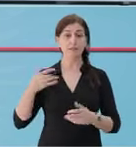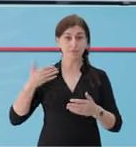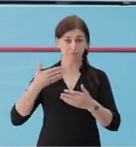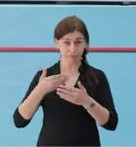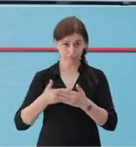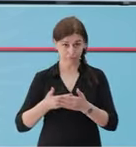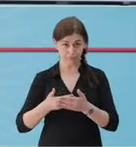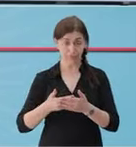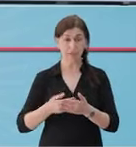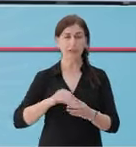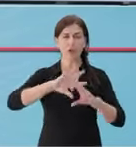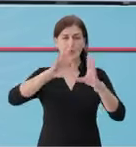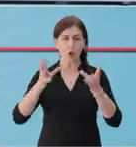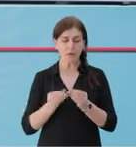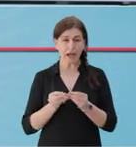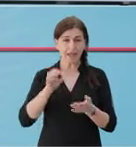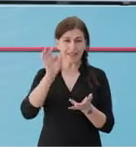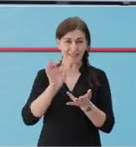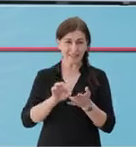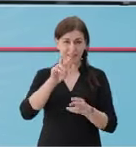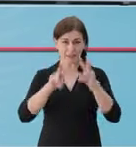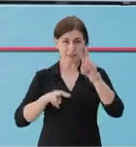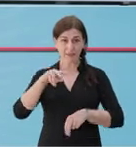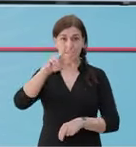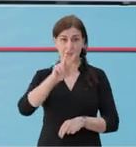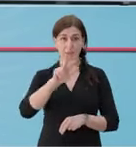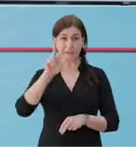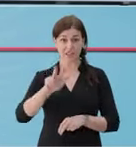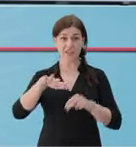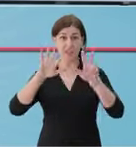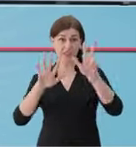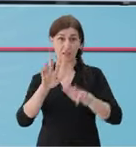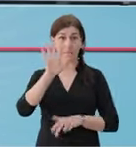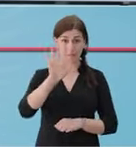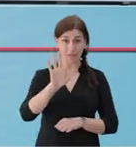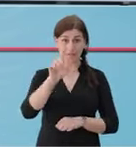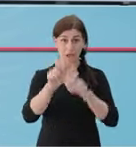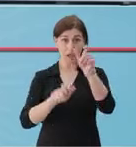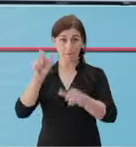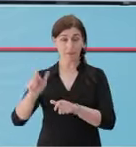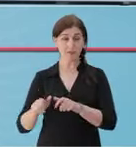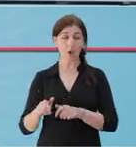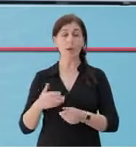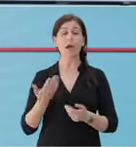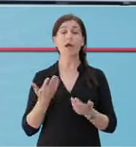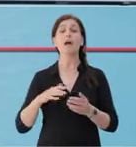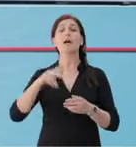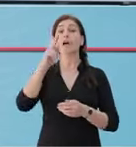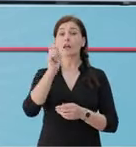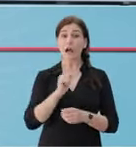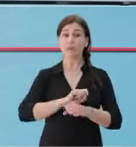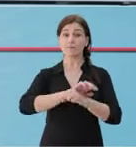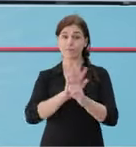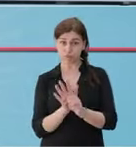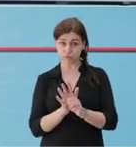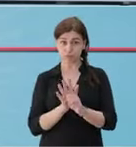Deri në këto momente, janë testuar 3.385 raste të dyshuara dhe prej